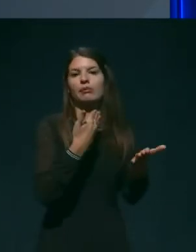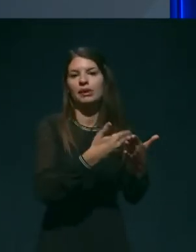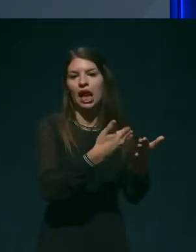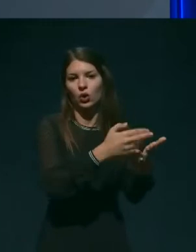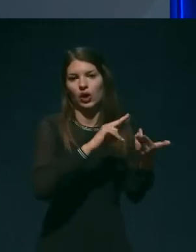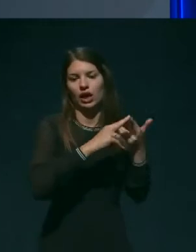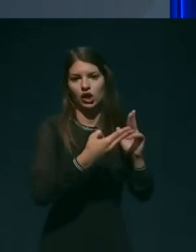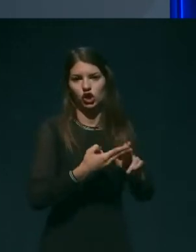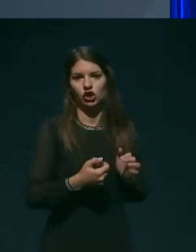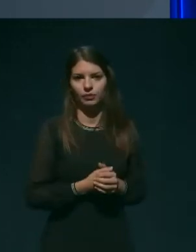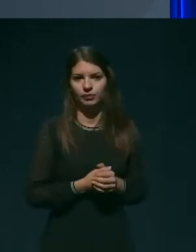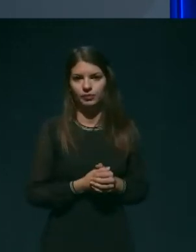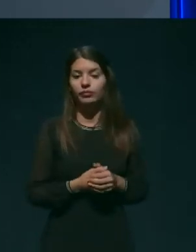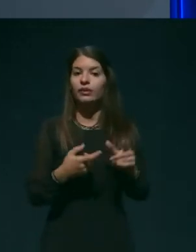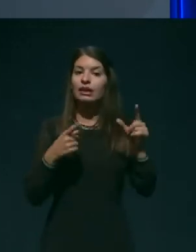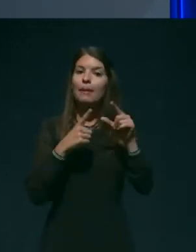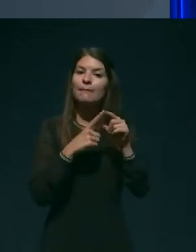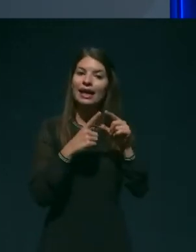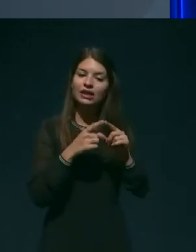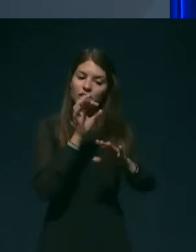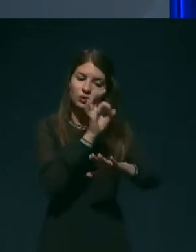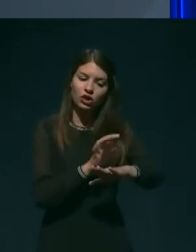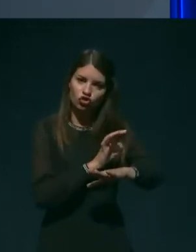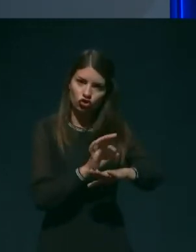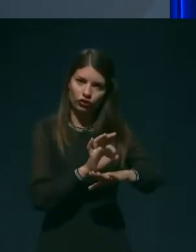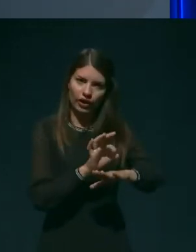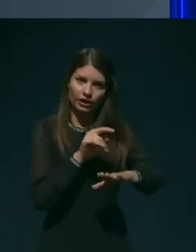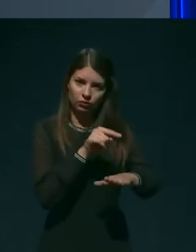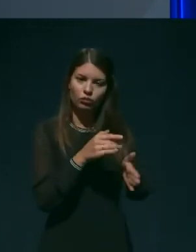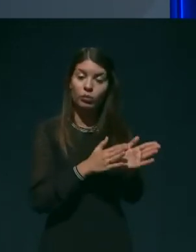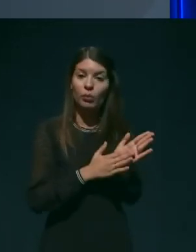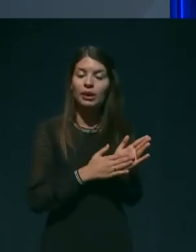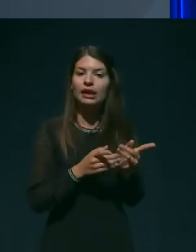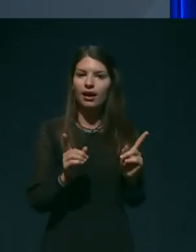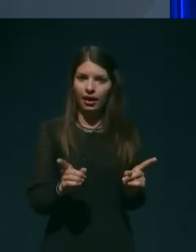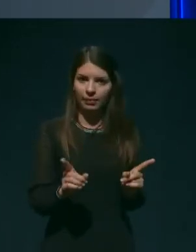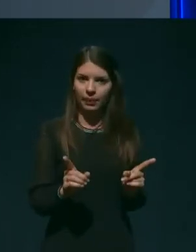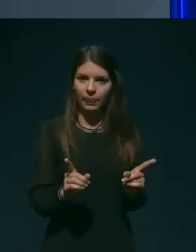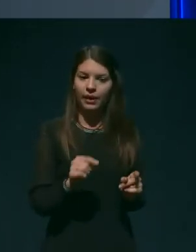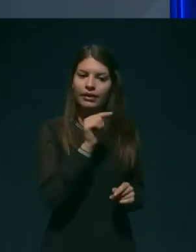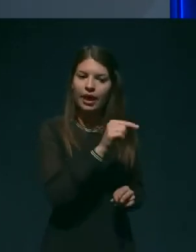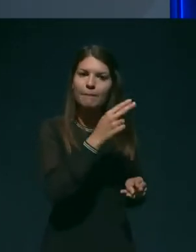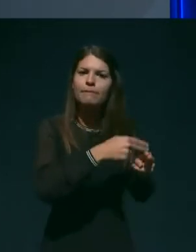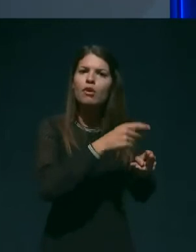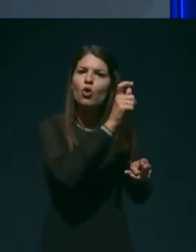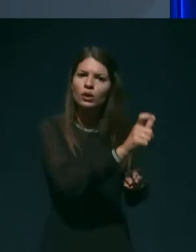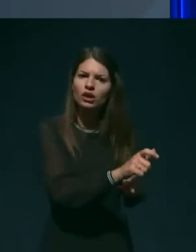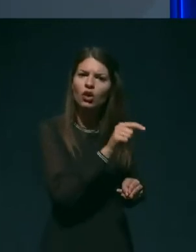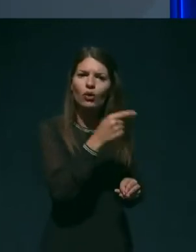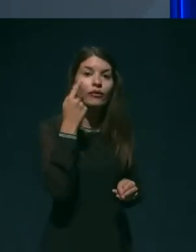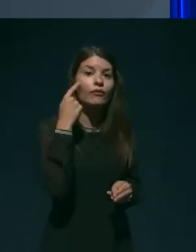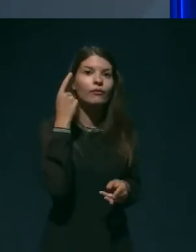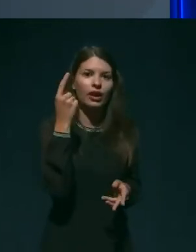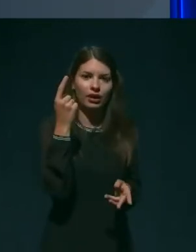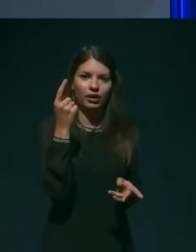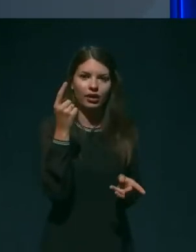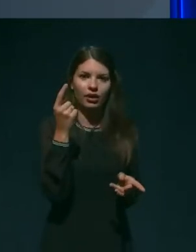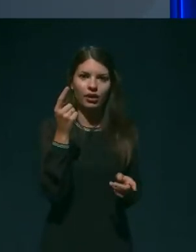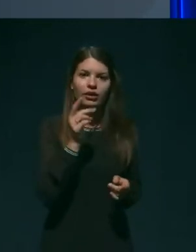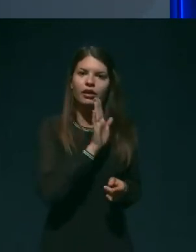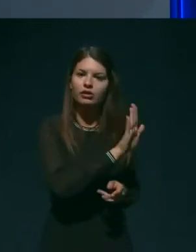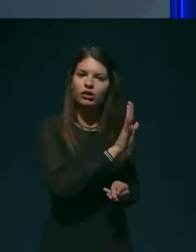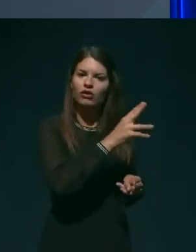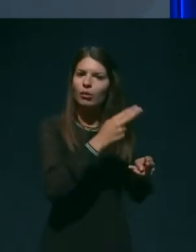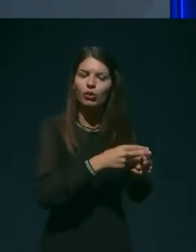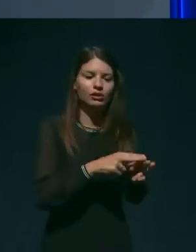Paljativno načrtovanje, torej pomeni, da se bovnik zaveda in zaveda tega, da je bolezen